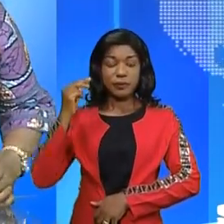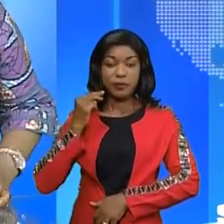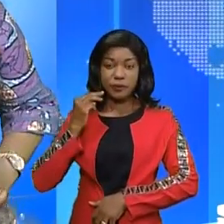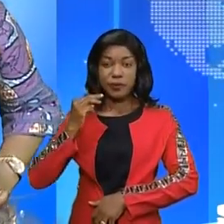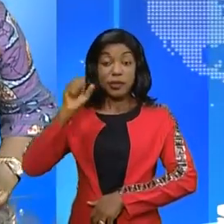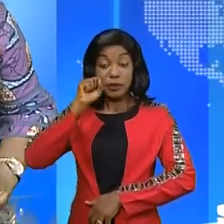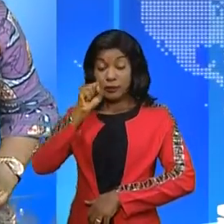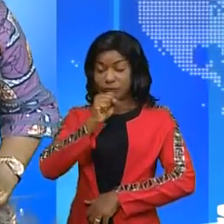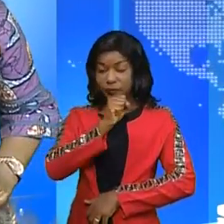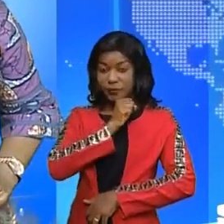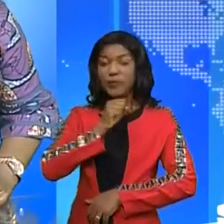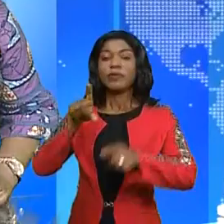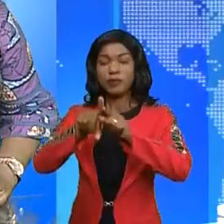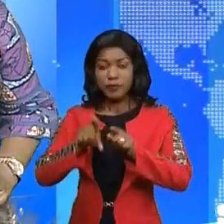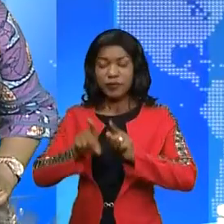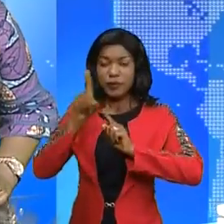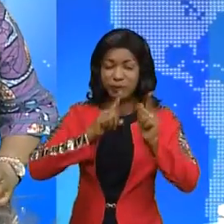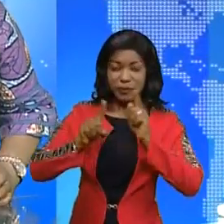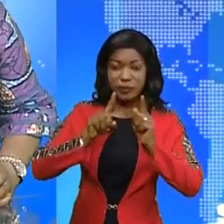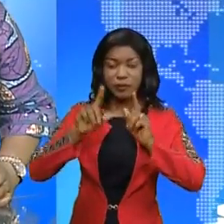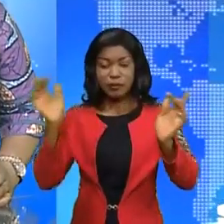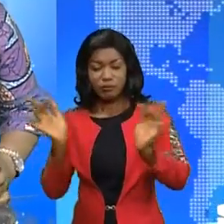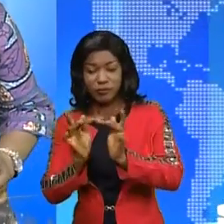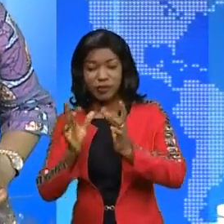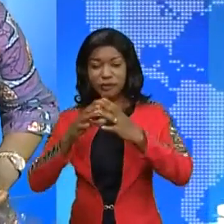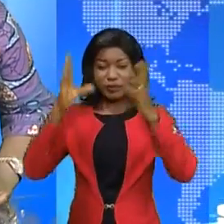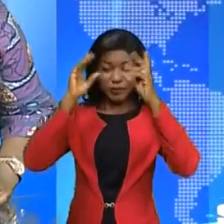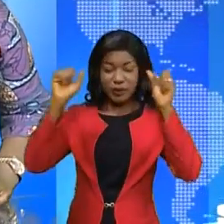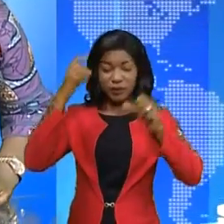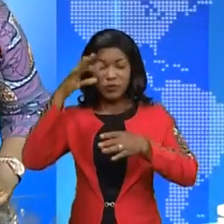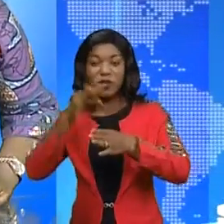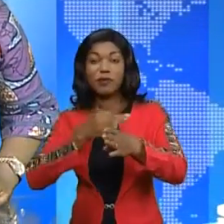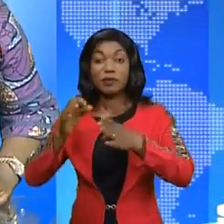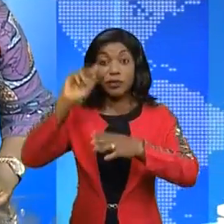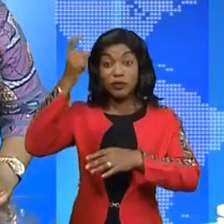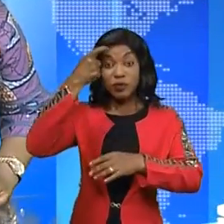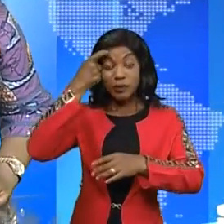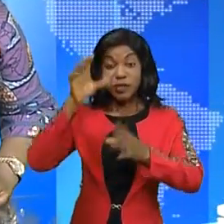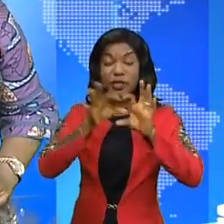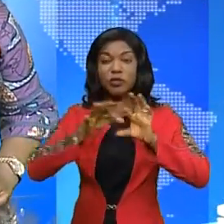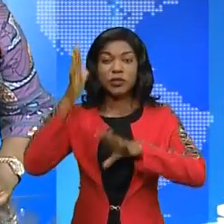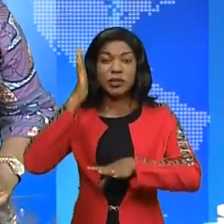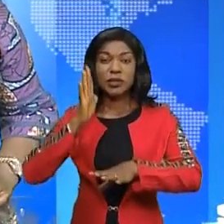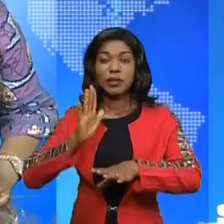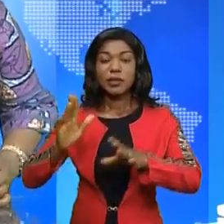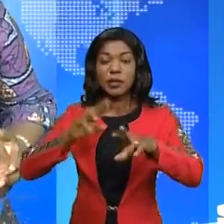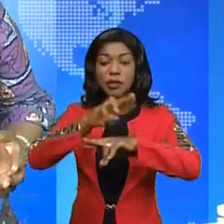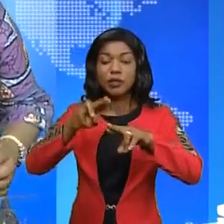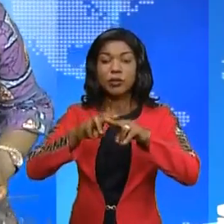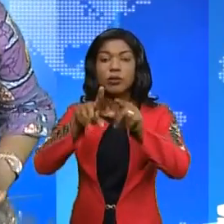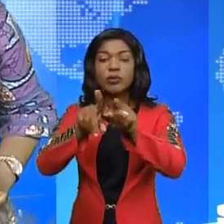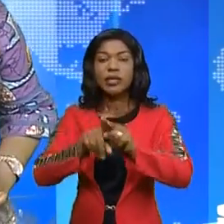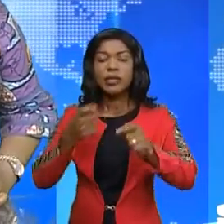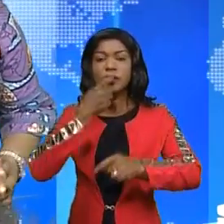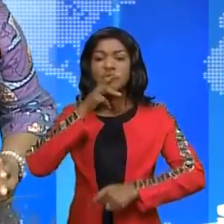Jean-Michel Samaloukonde a fait le point de ses consultations en vue de la formation du gouvernement d'Union sacrée de la nation et